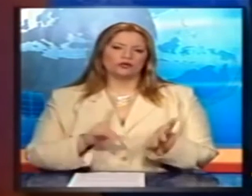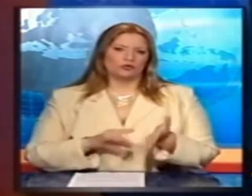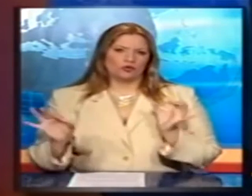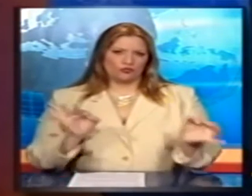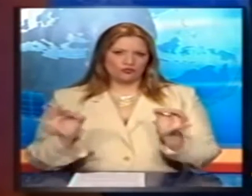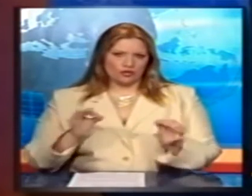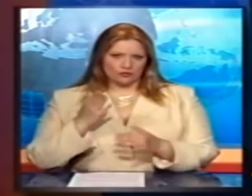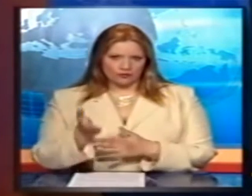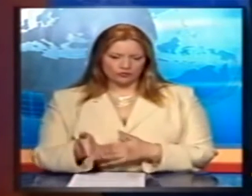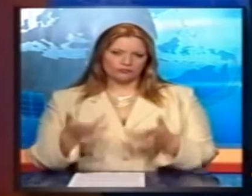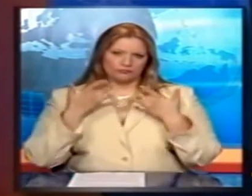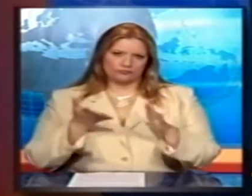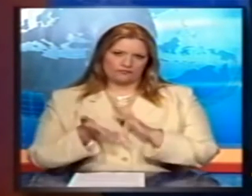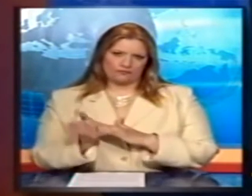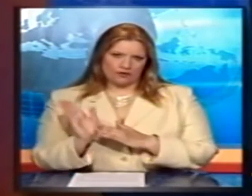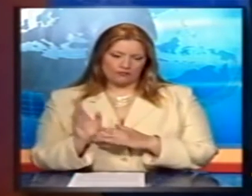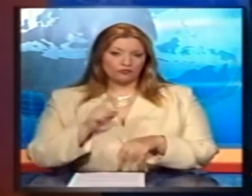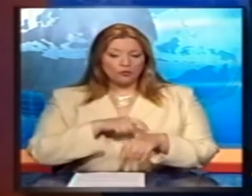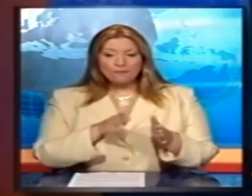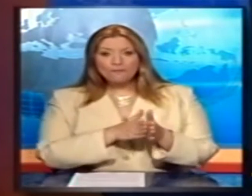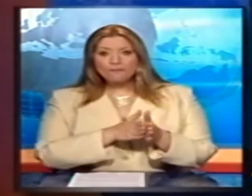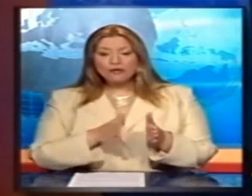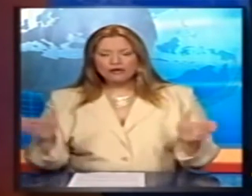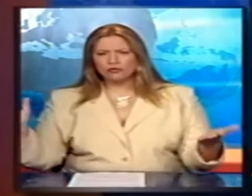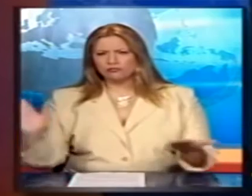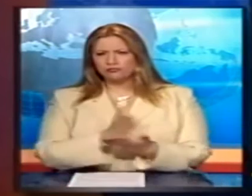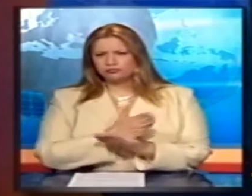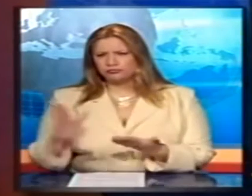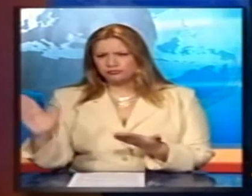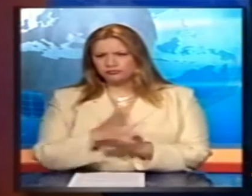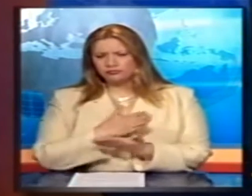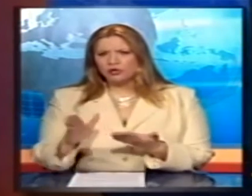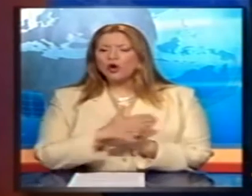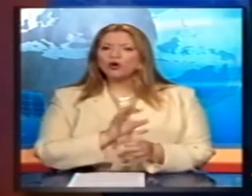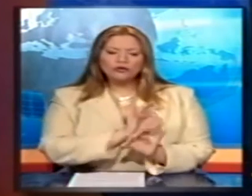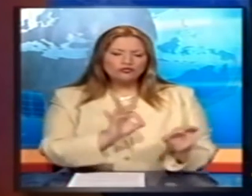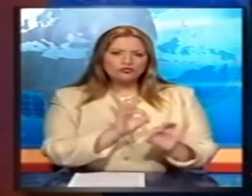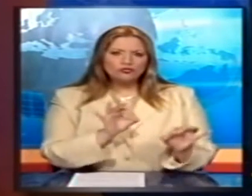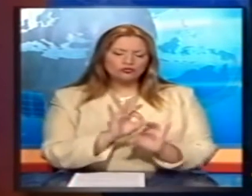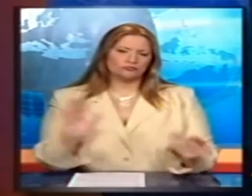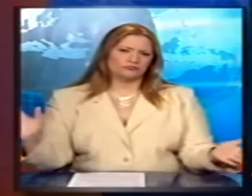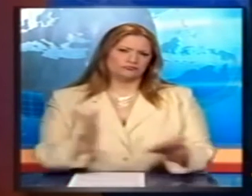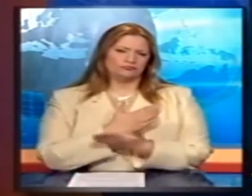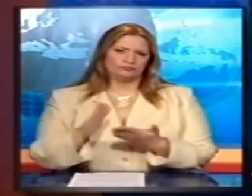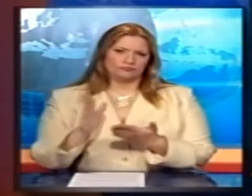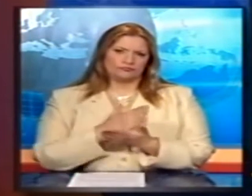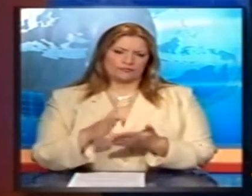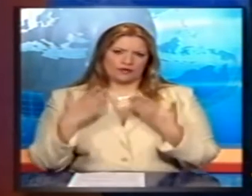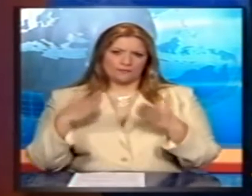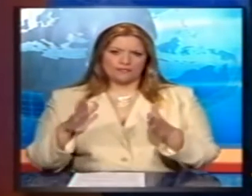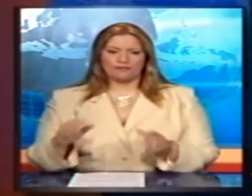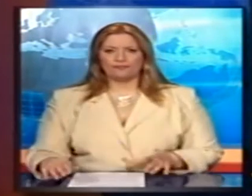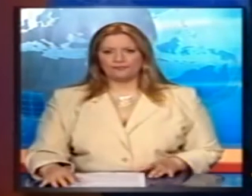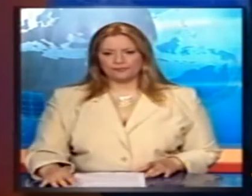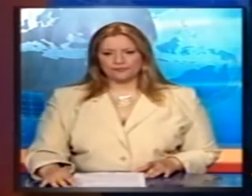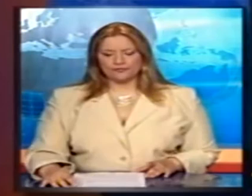κυβέρνηση όταν σε αυτή την περίοδο κυριολεκτικά σαρώνει ό,τι απέμεινε από την αντεργατική οχταετία του